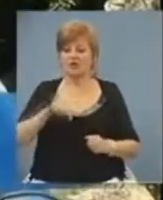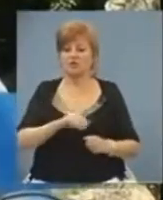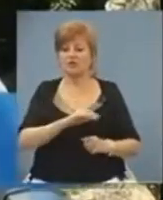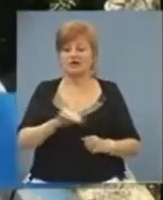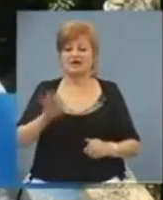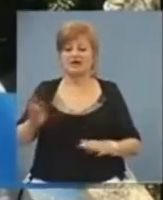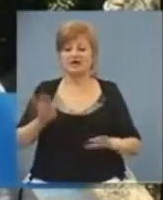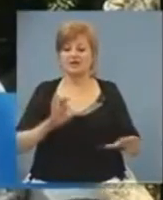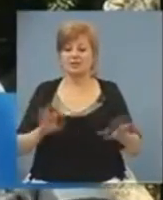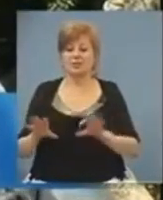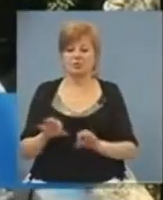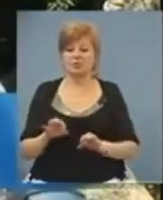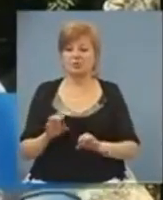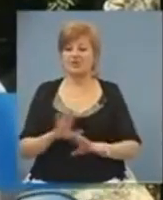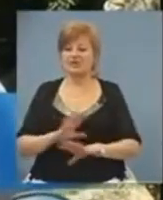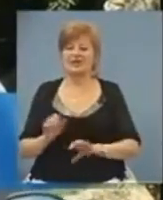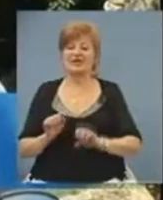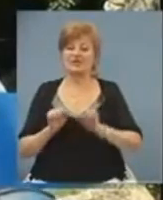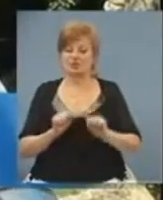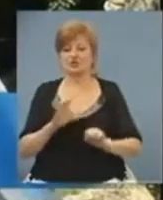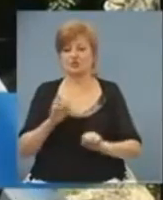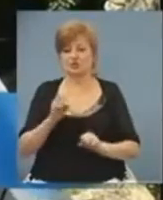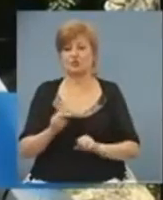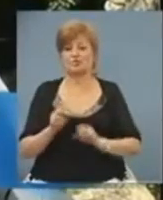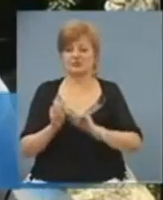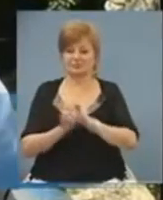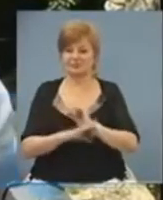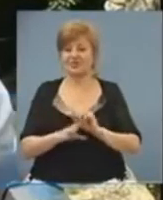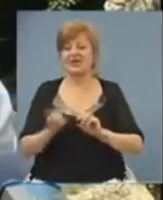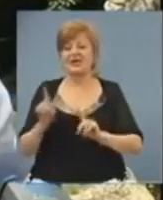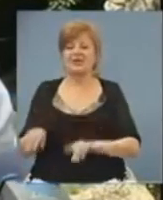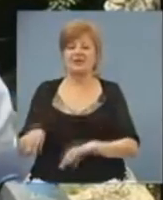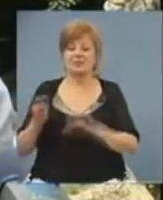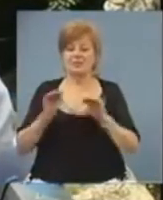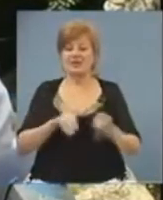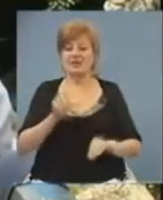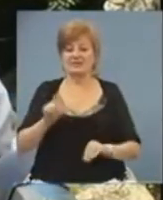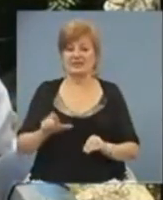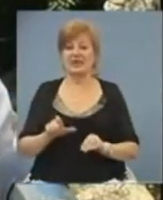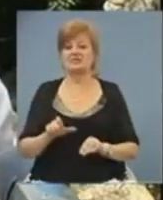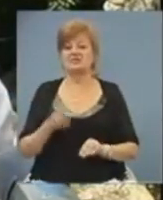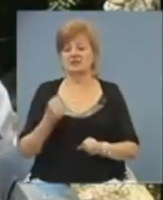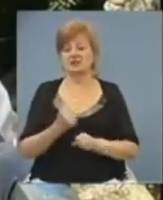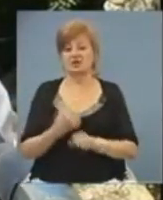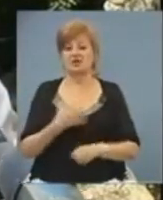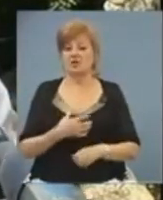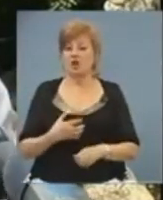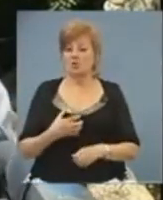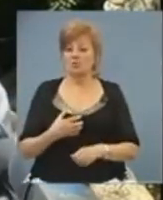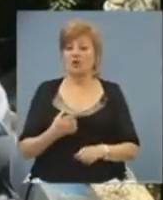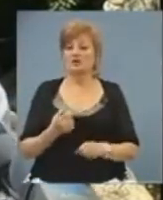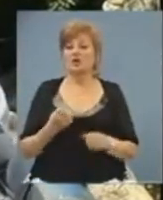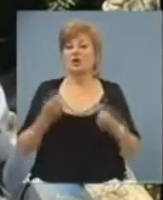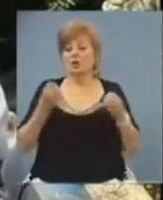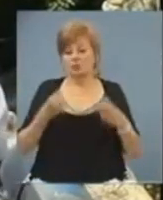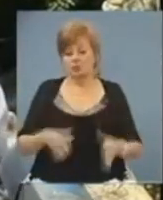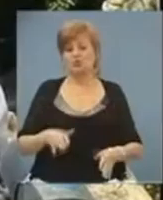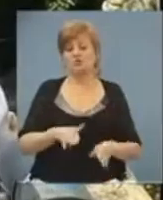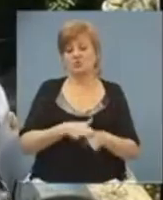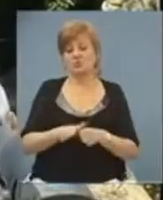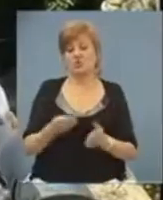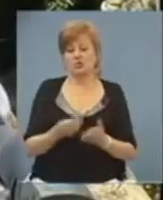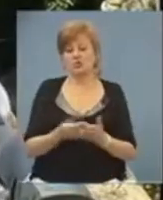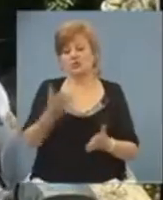з незахідних соціальних груп, діти-переселенці, що робить його найбільш актуальним і дітям просто провести